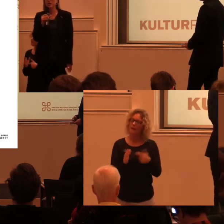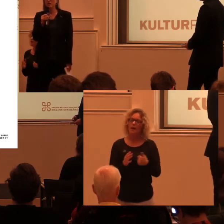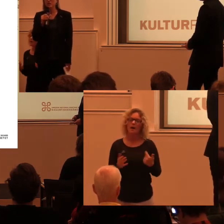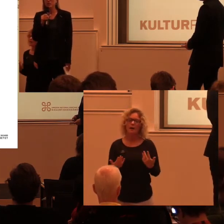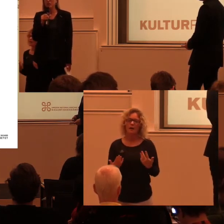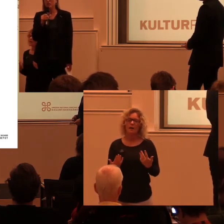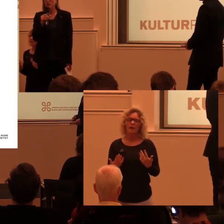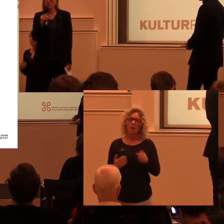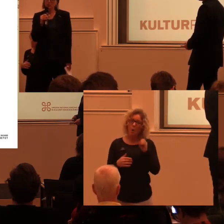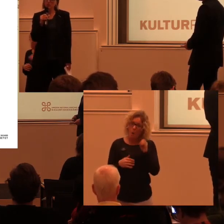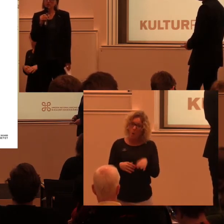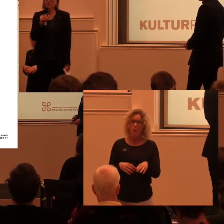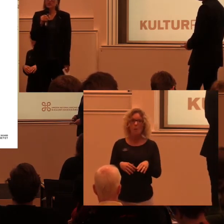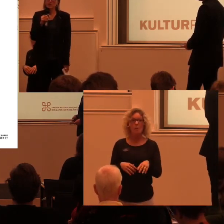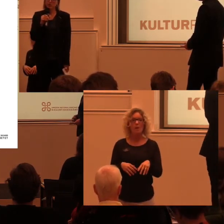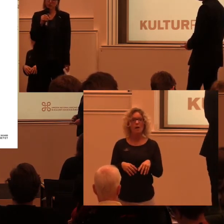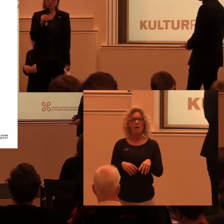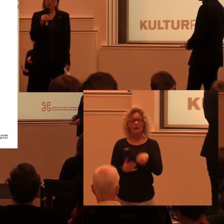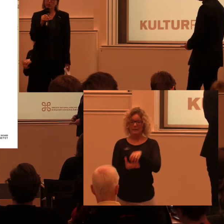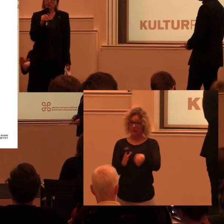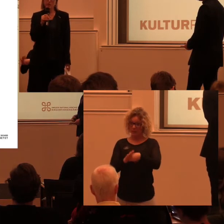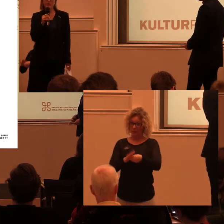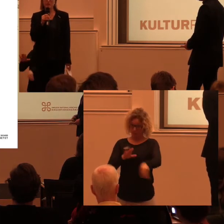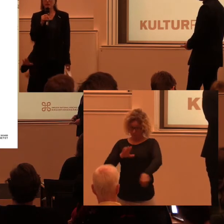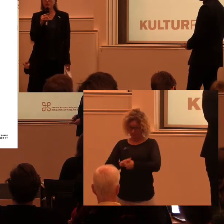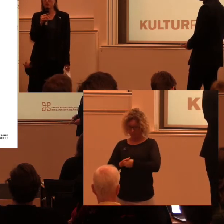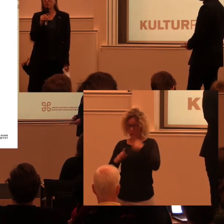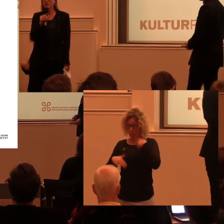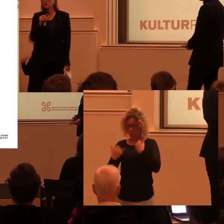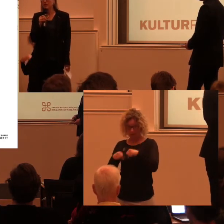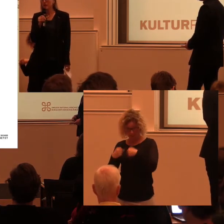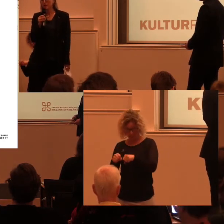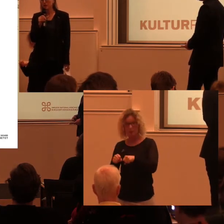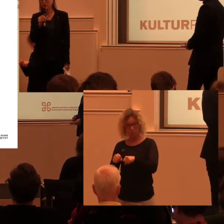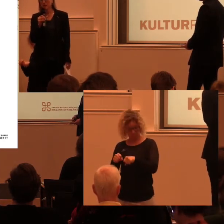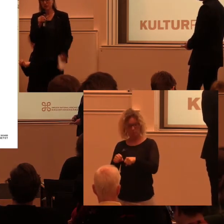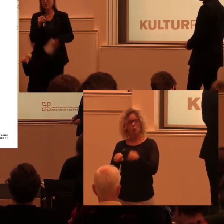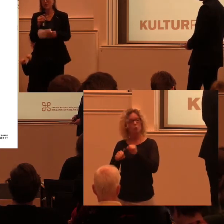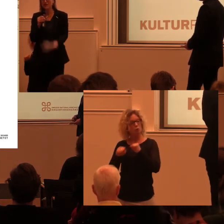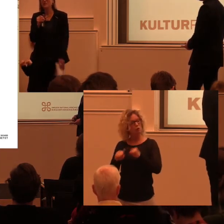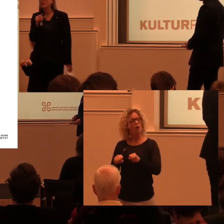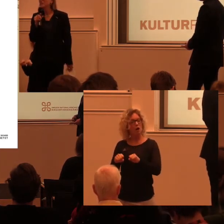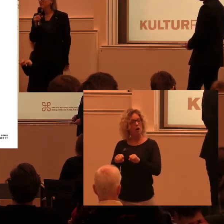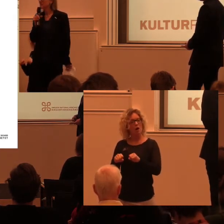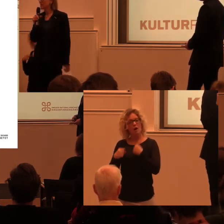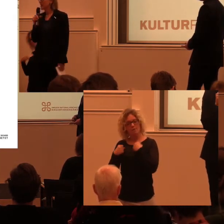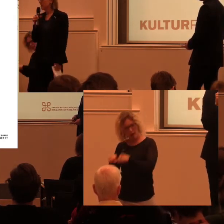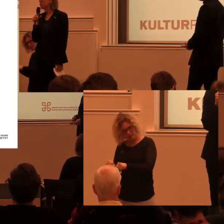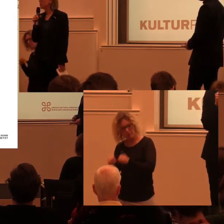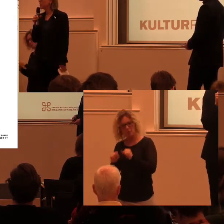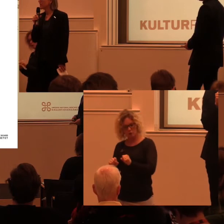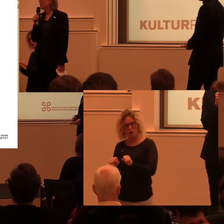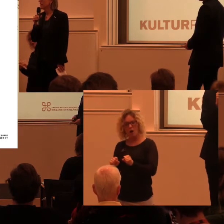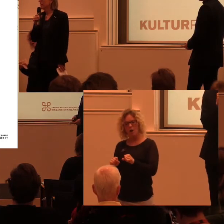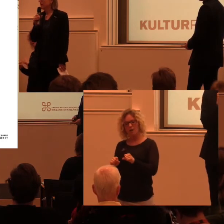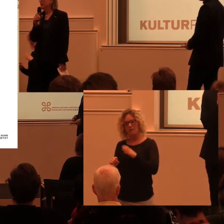att ska man ta emot statsbidrag för kulturverksamhet. Att då ska det ske, alltså verksamheten ska ske i